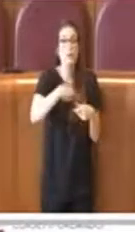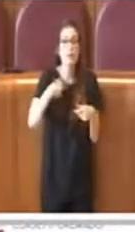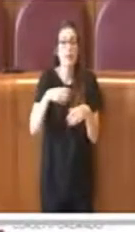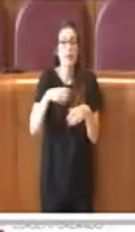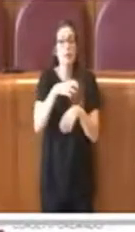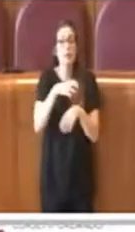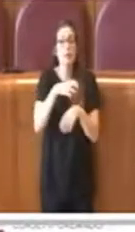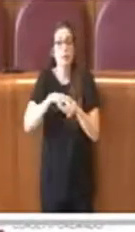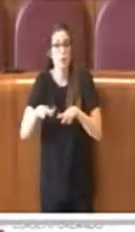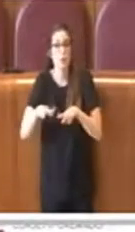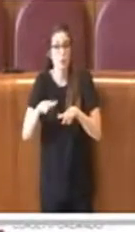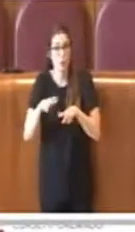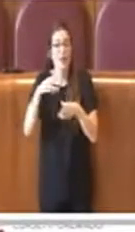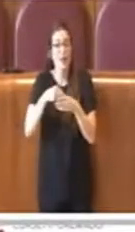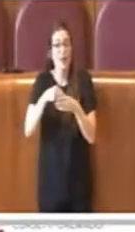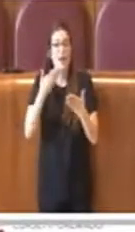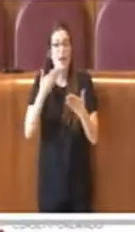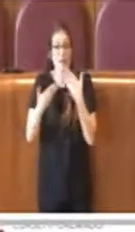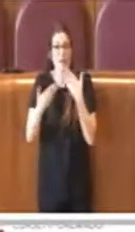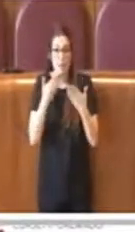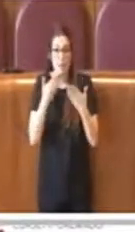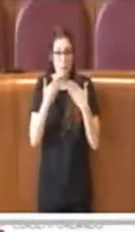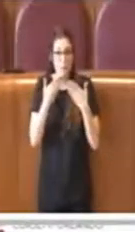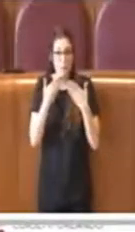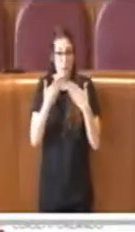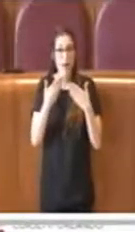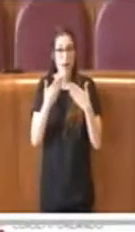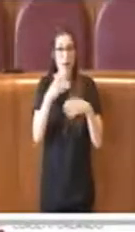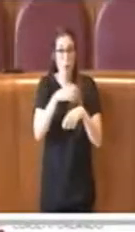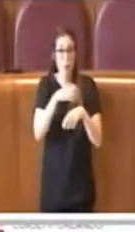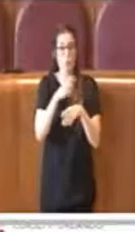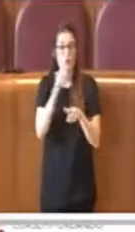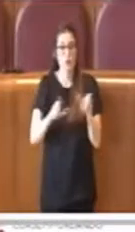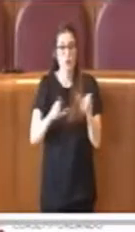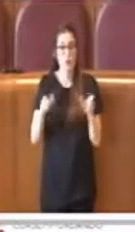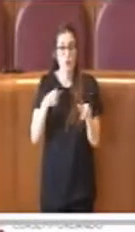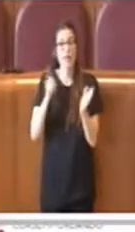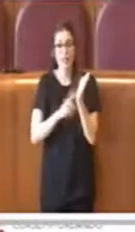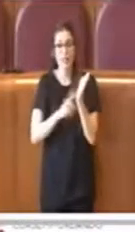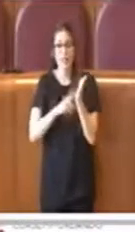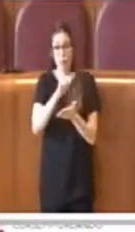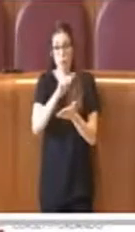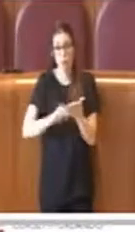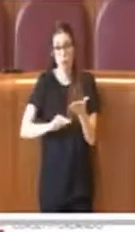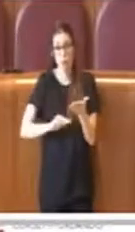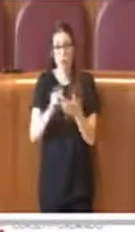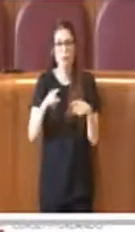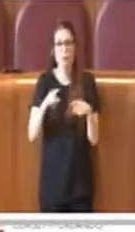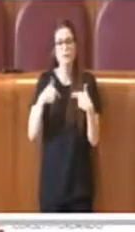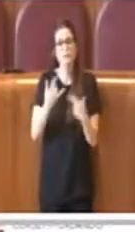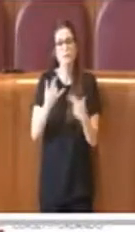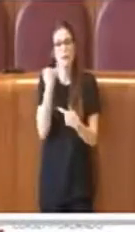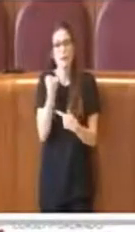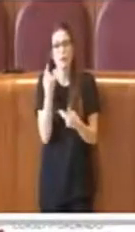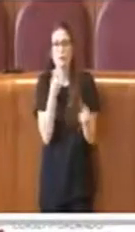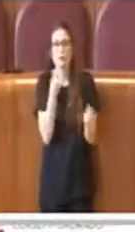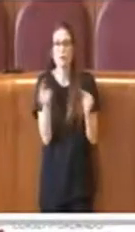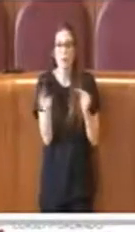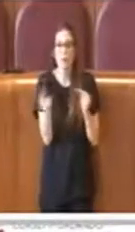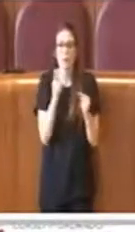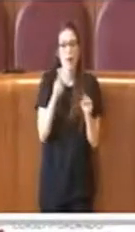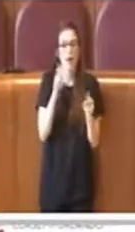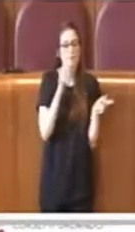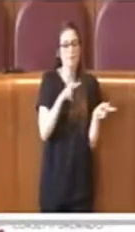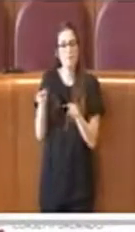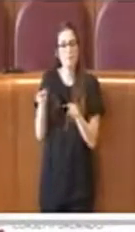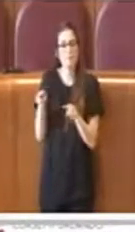municipali nell'assemblea della consulta cittadina, con diritto di voto e questo chiaramente per facilitare il dialogo e il monitoraggio